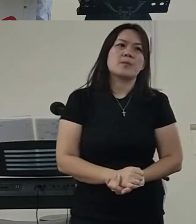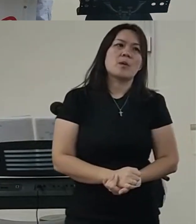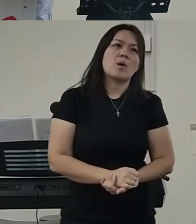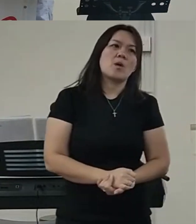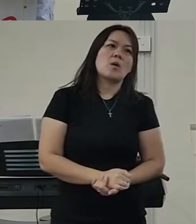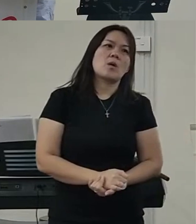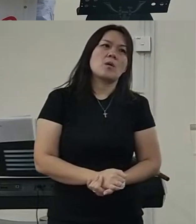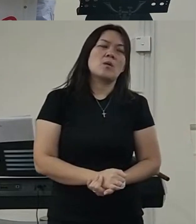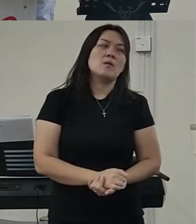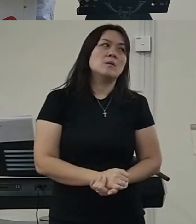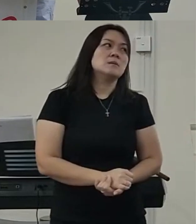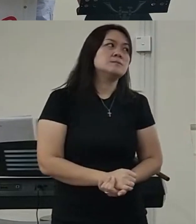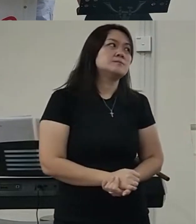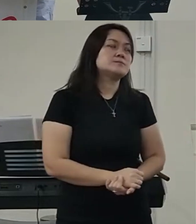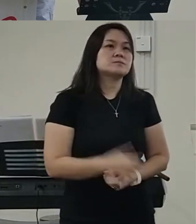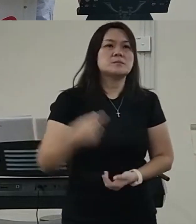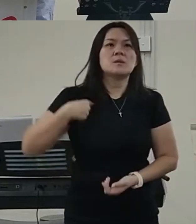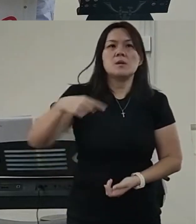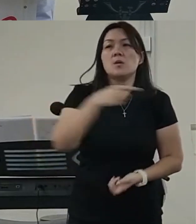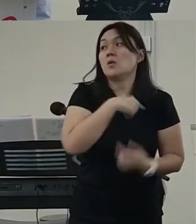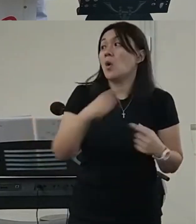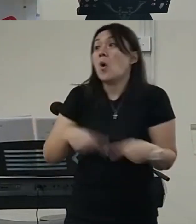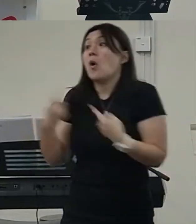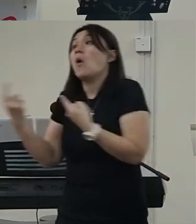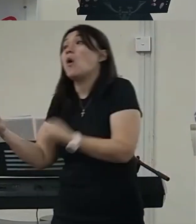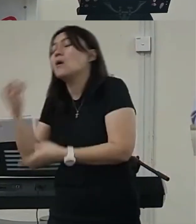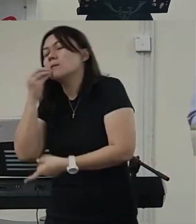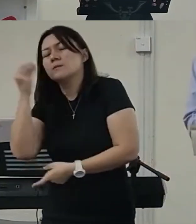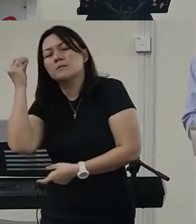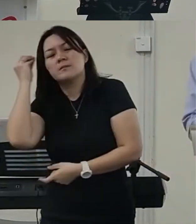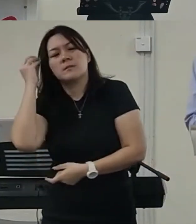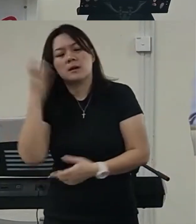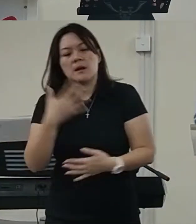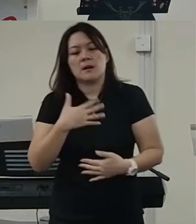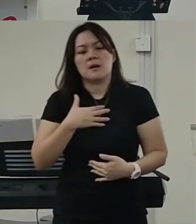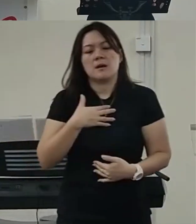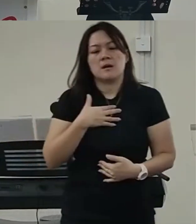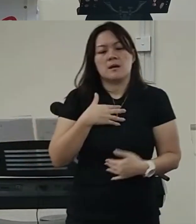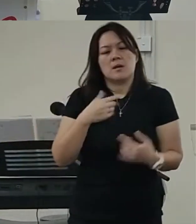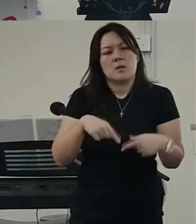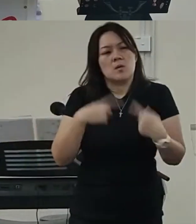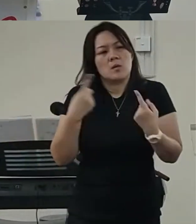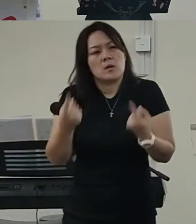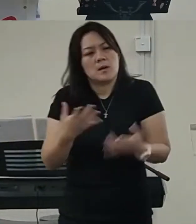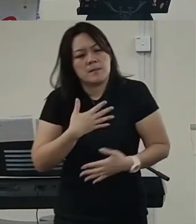所以吃完早餐之后呢 我就回家我在我房间里面